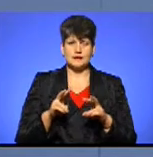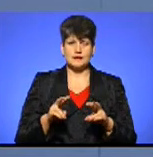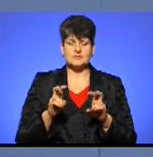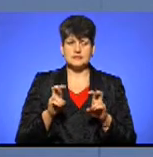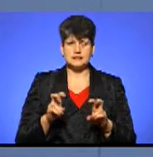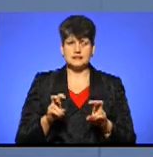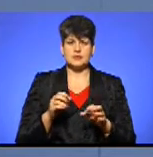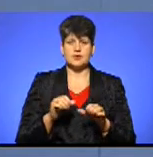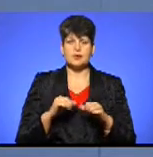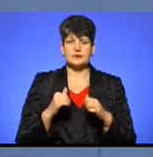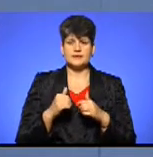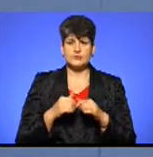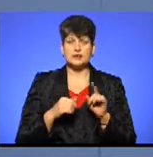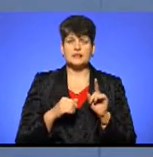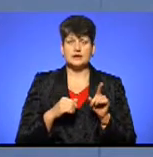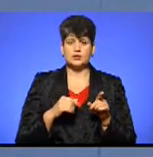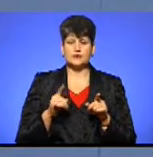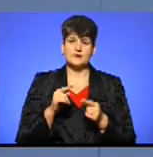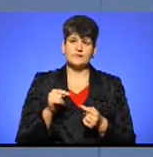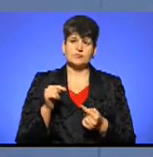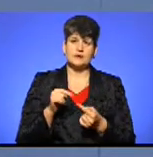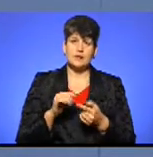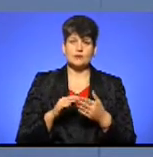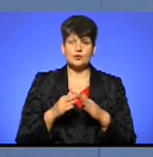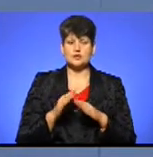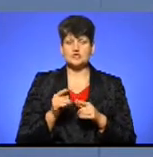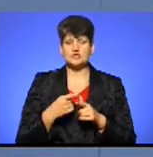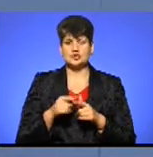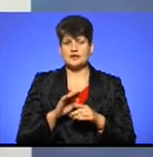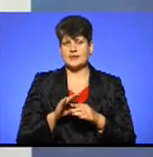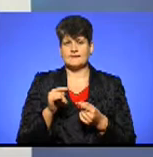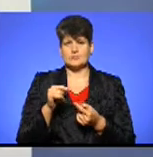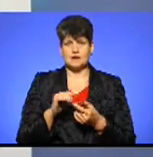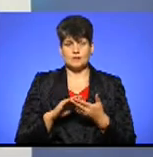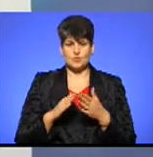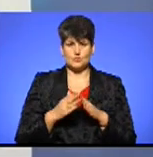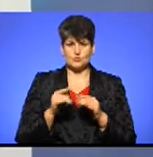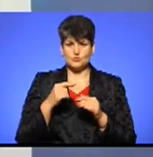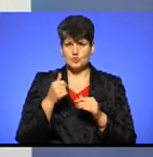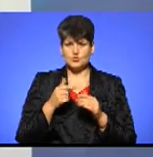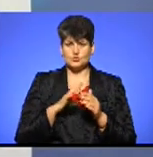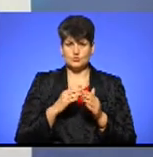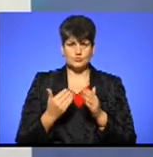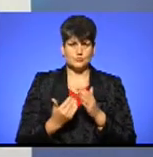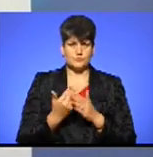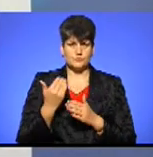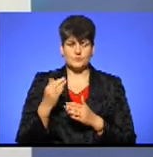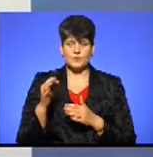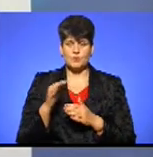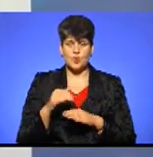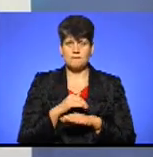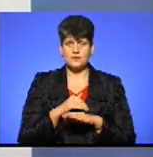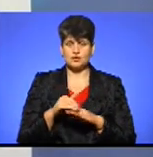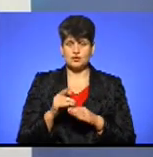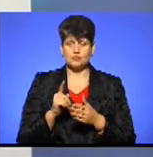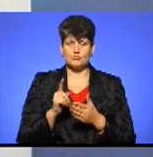комітету, для того, чи вони відповідають положенню, чи не відповідають положенню. Цьогоріч відбулось нововведення про межу, яку